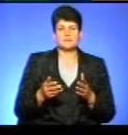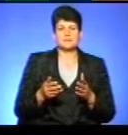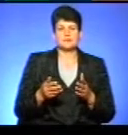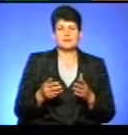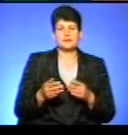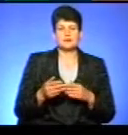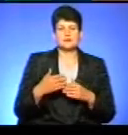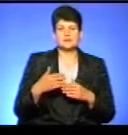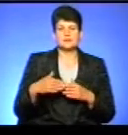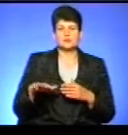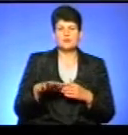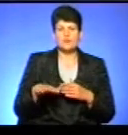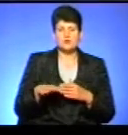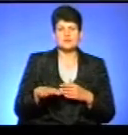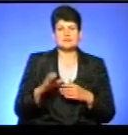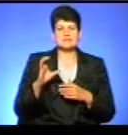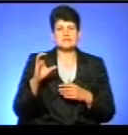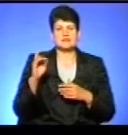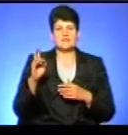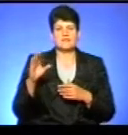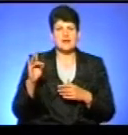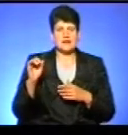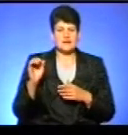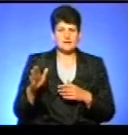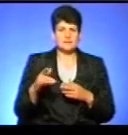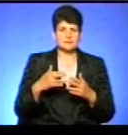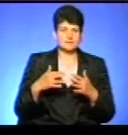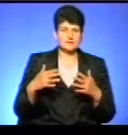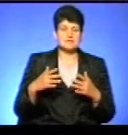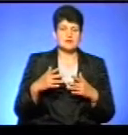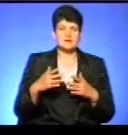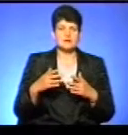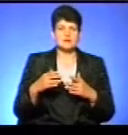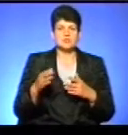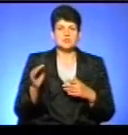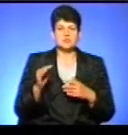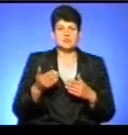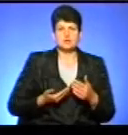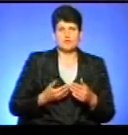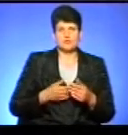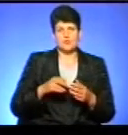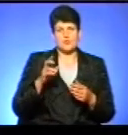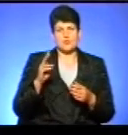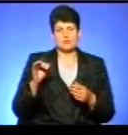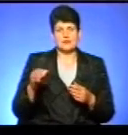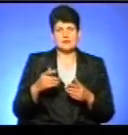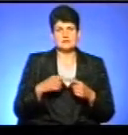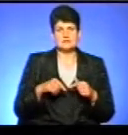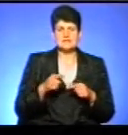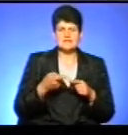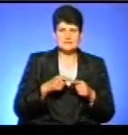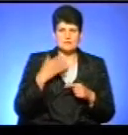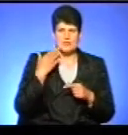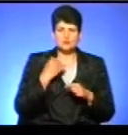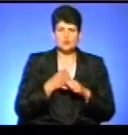двориків, облаштування скверів, це все житлово-комунальна сфера. Оце їхні топ-3 по голосуванню. Це полегшує роботу